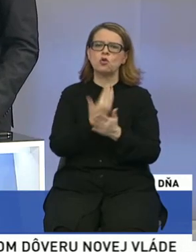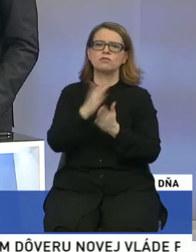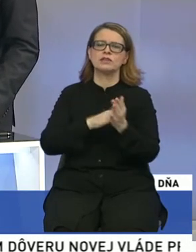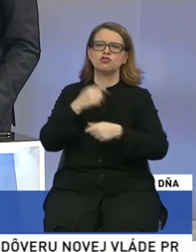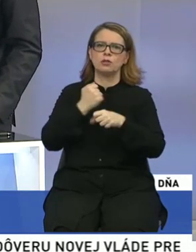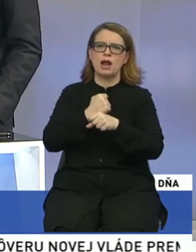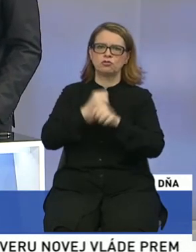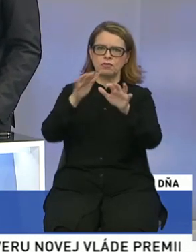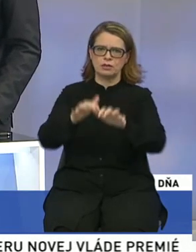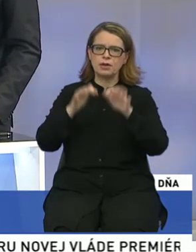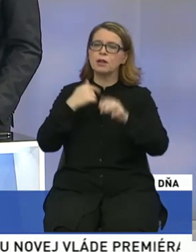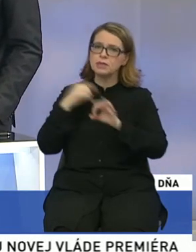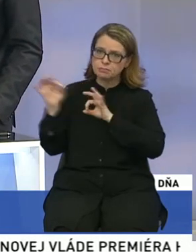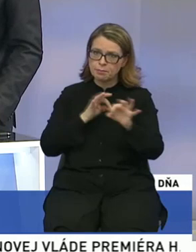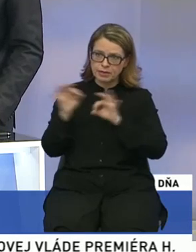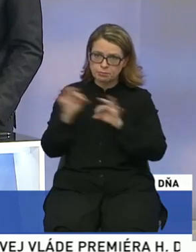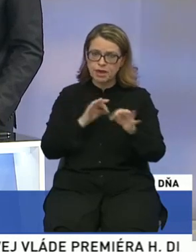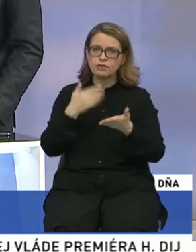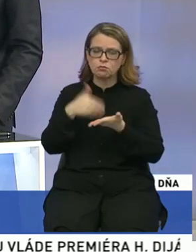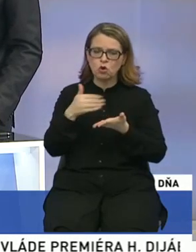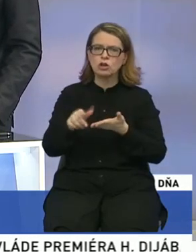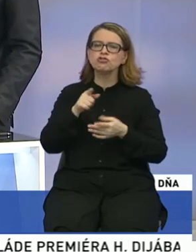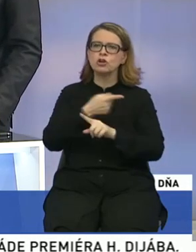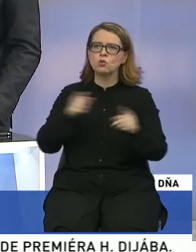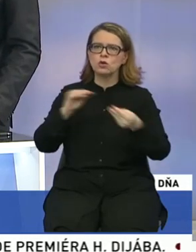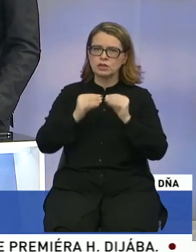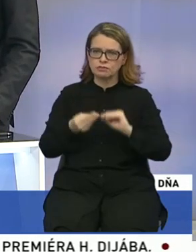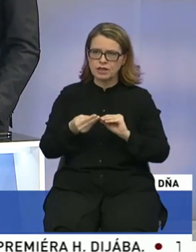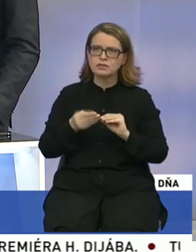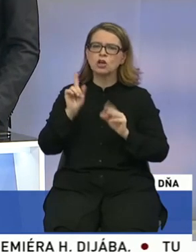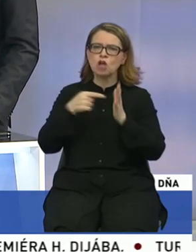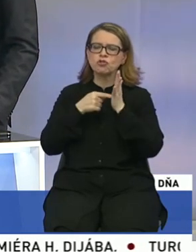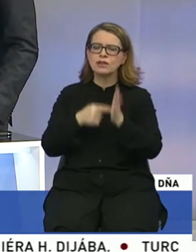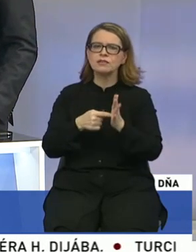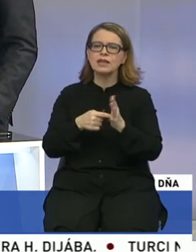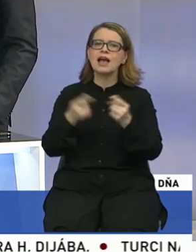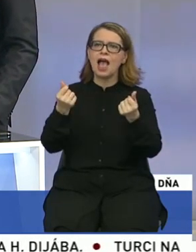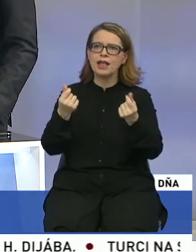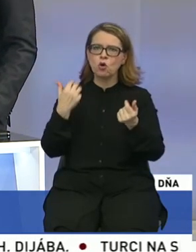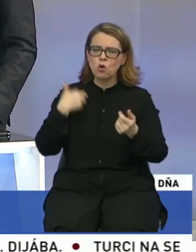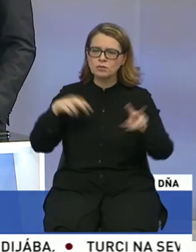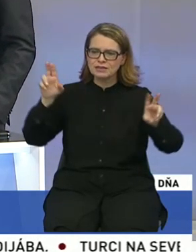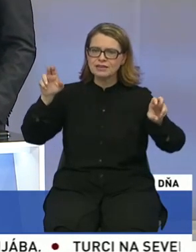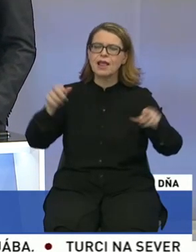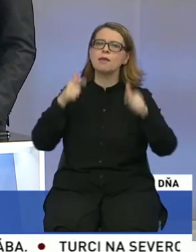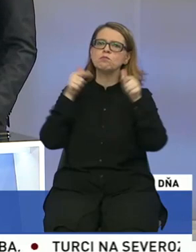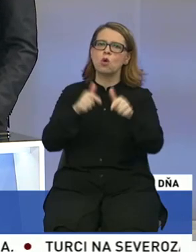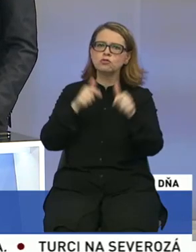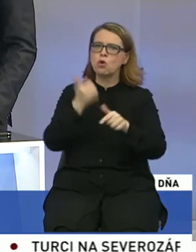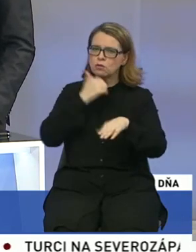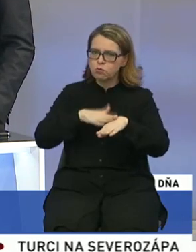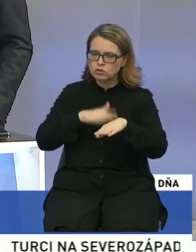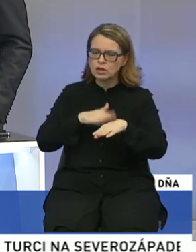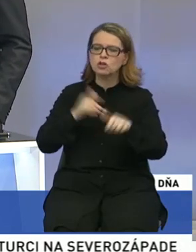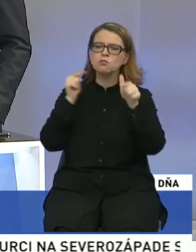značí, my sme reálne pripravení pokračovať v rozrobených veciach. Vrátanie ekonomických tém, podpory podnikateľov,